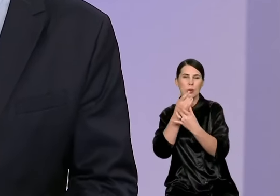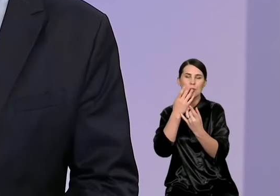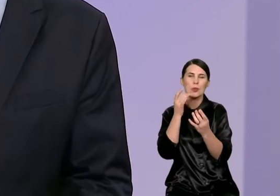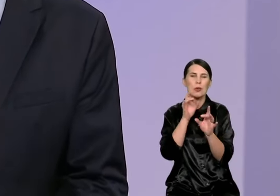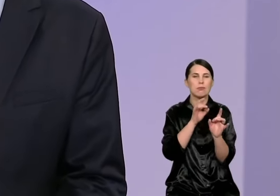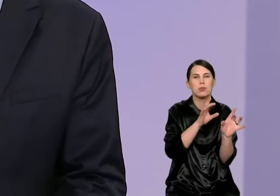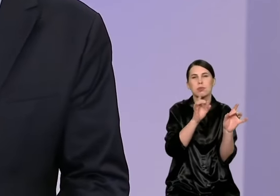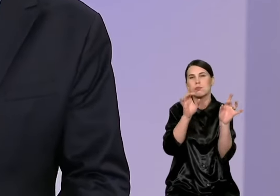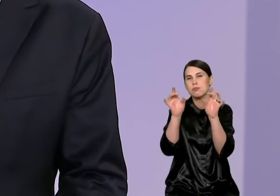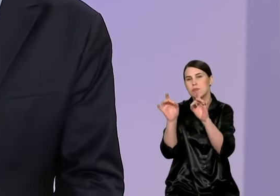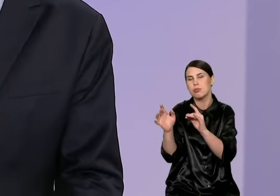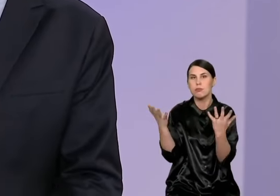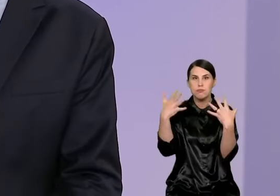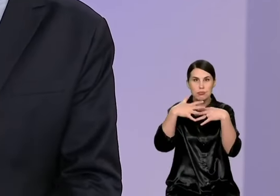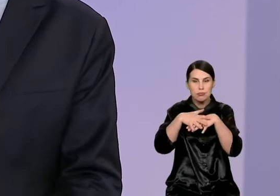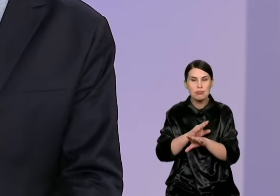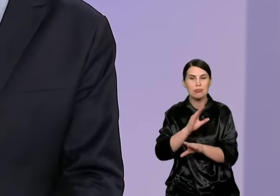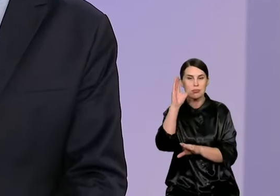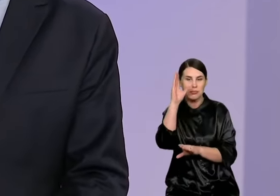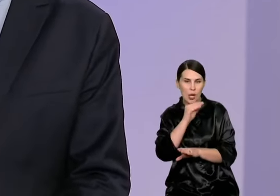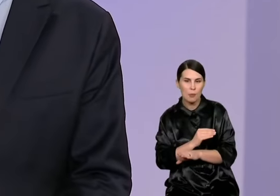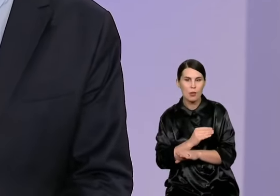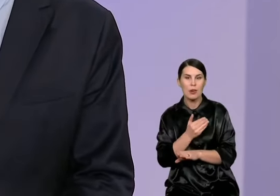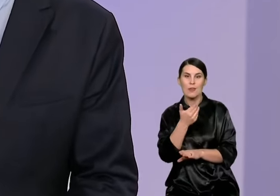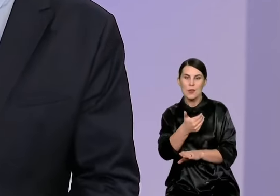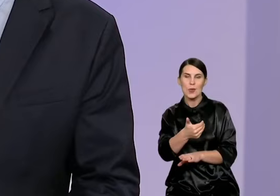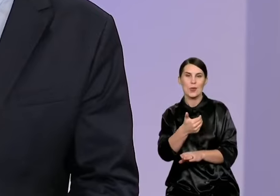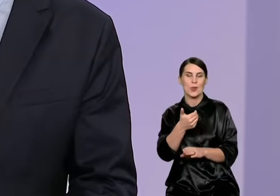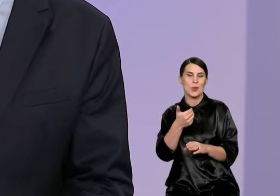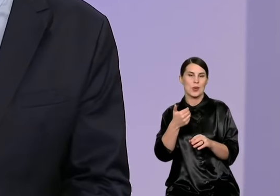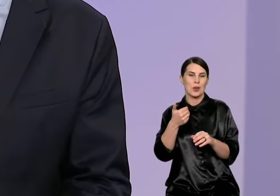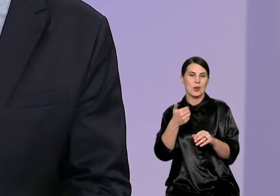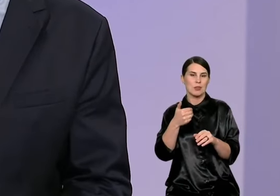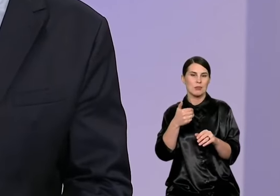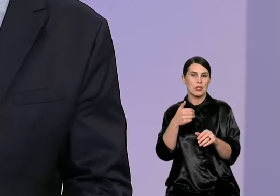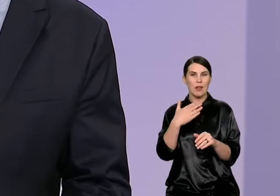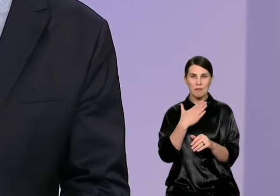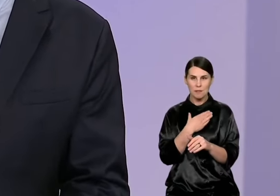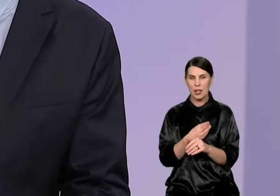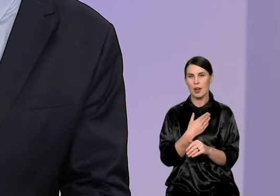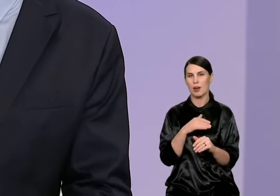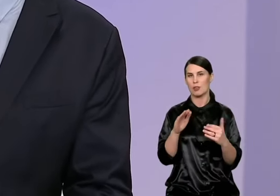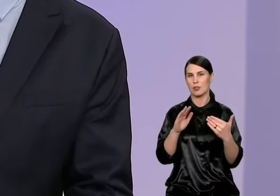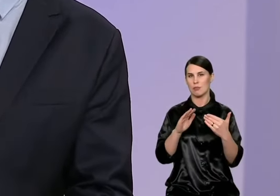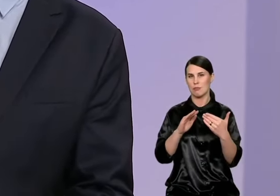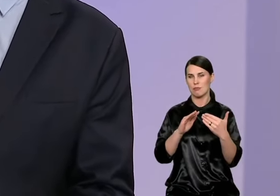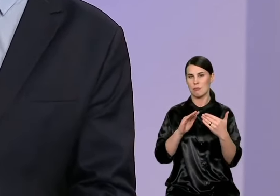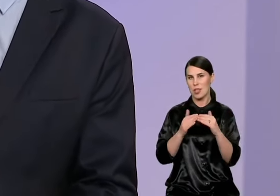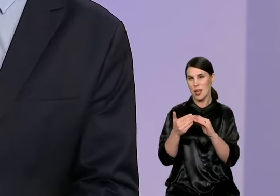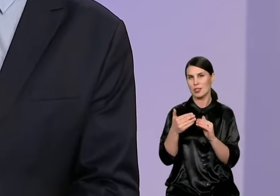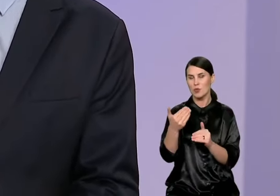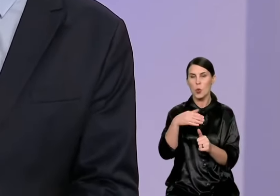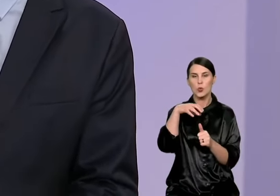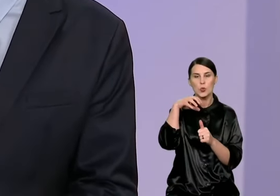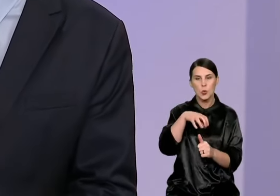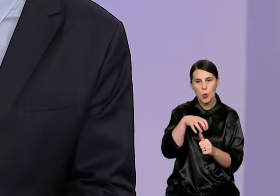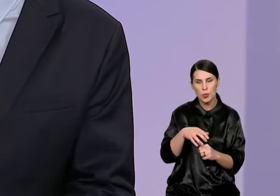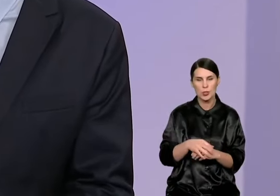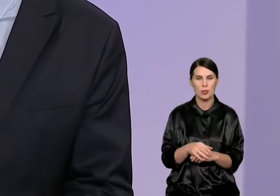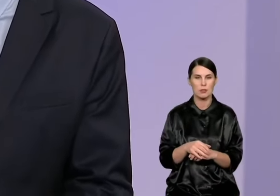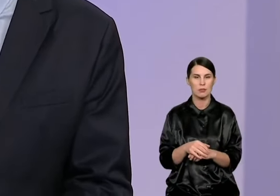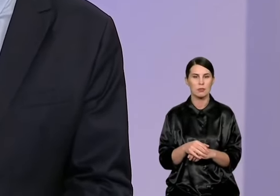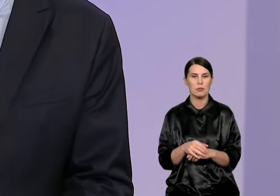vizijoje būtų ir Lietuvos osniai. Ir kad tai jaustųsi, kad tai būtų ativaizdovi miesto svečiams, miesto diventojams, tiek iš istorinės atminties dalykų, tiek iš